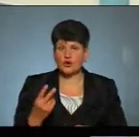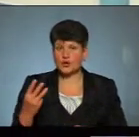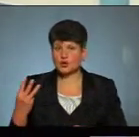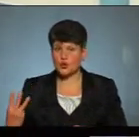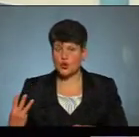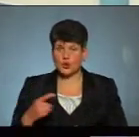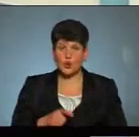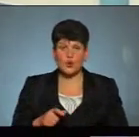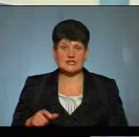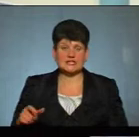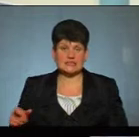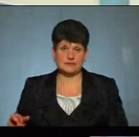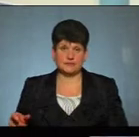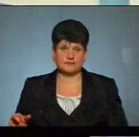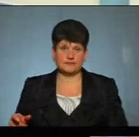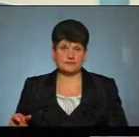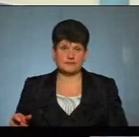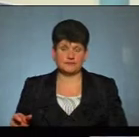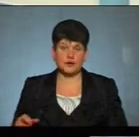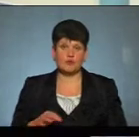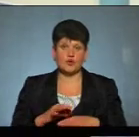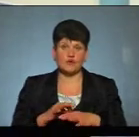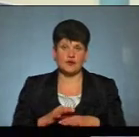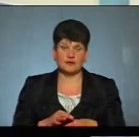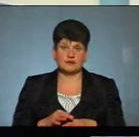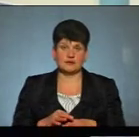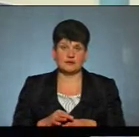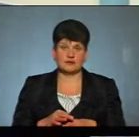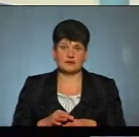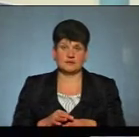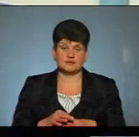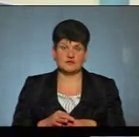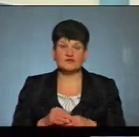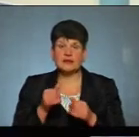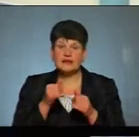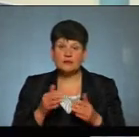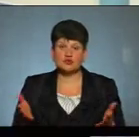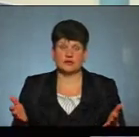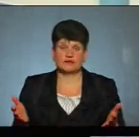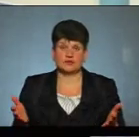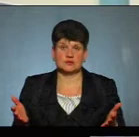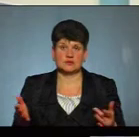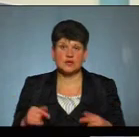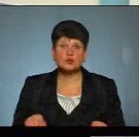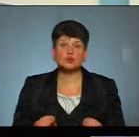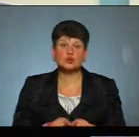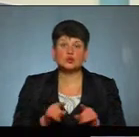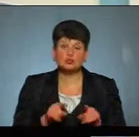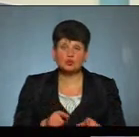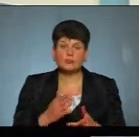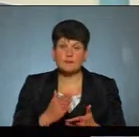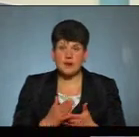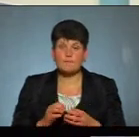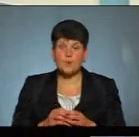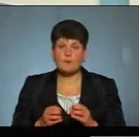проведення обрядів релігійних вже унеможливлюється. Тому ми маємо зараз